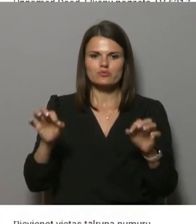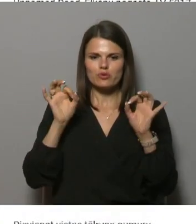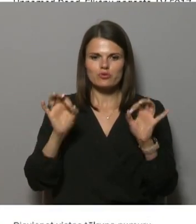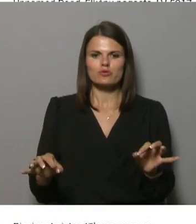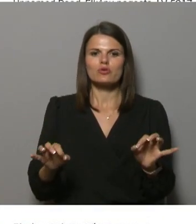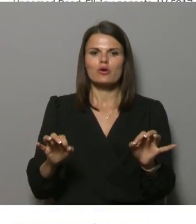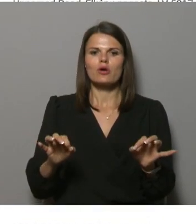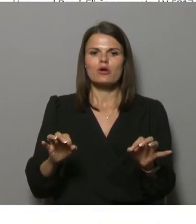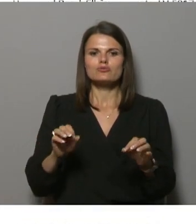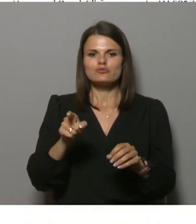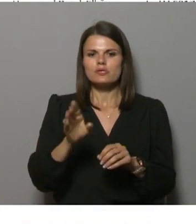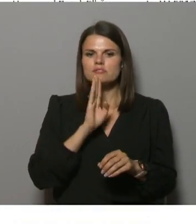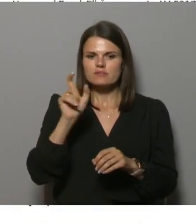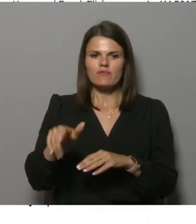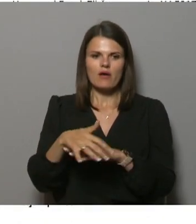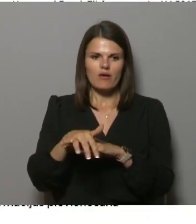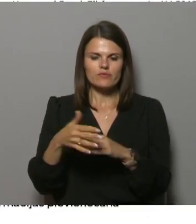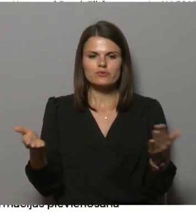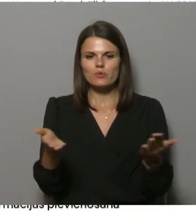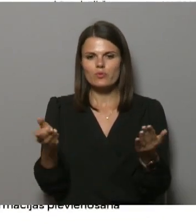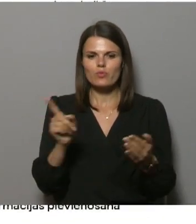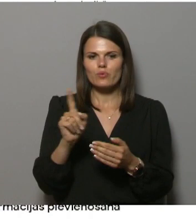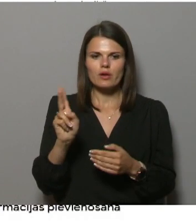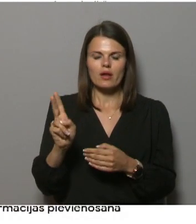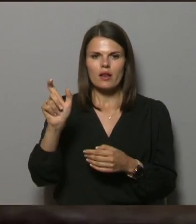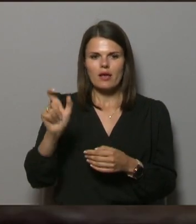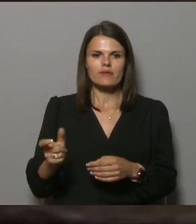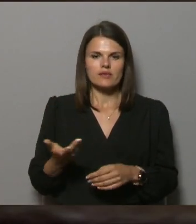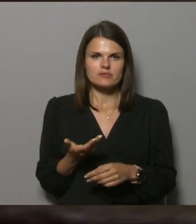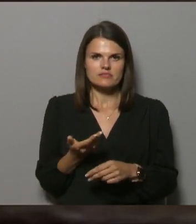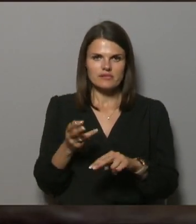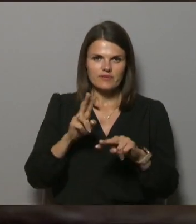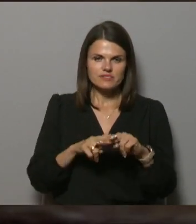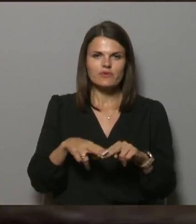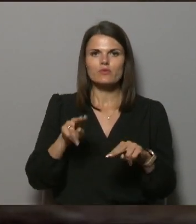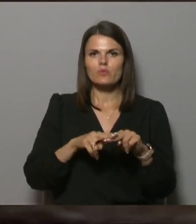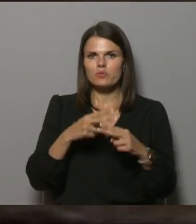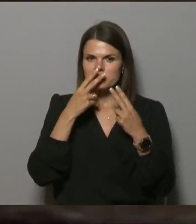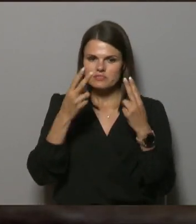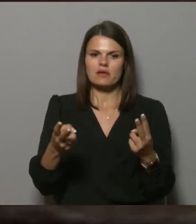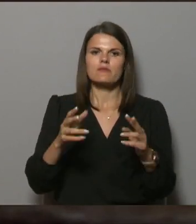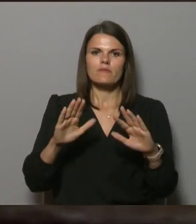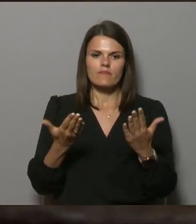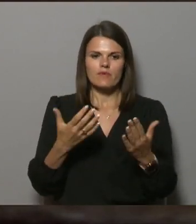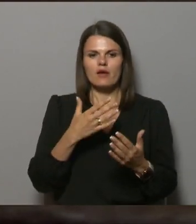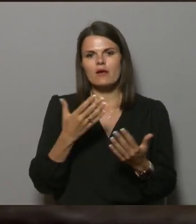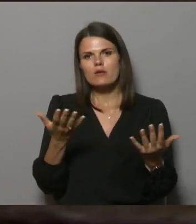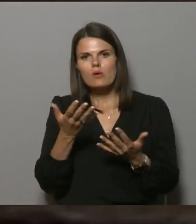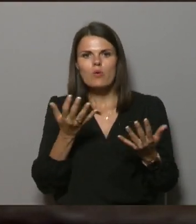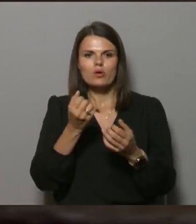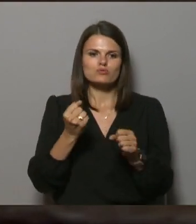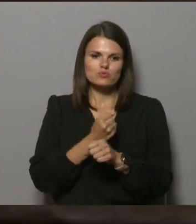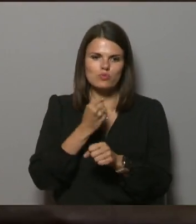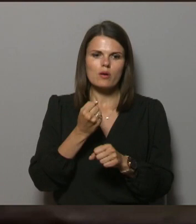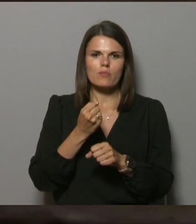tieši klientas adristē vai virzienā, kur atrodās klientas dzīves vieta. Un skatīsimies, vai kaut kas tomēr